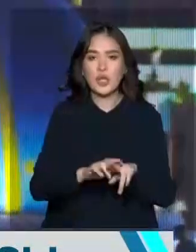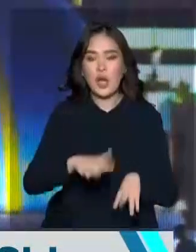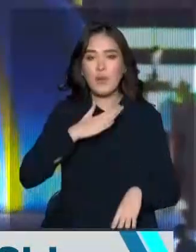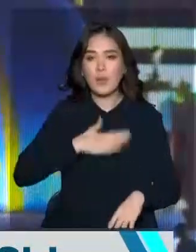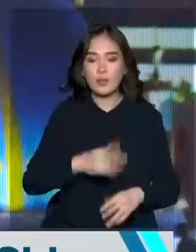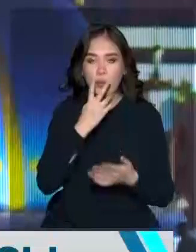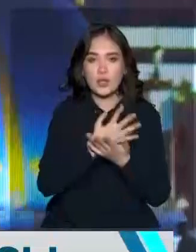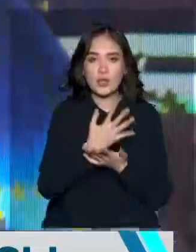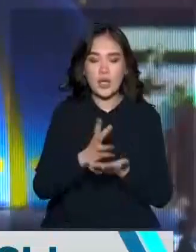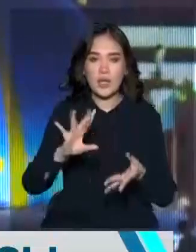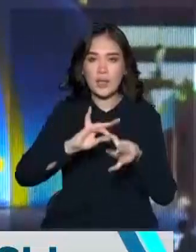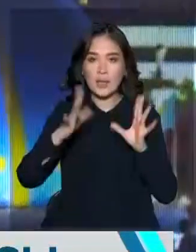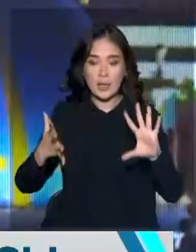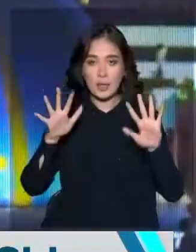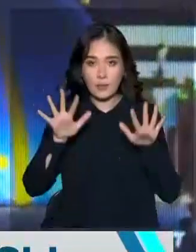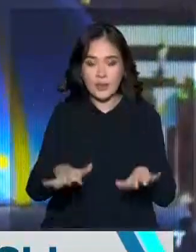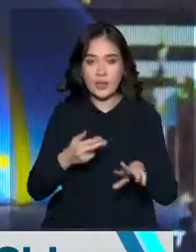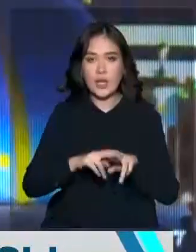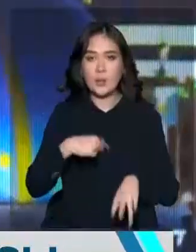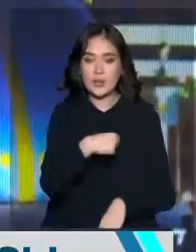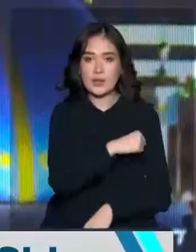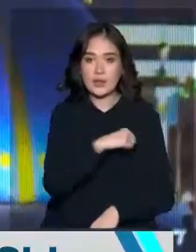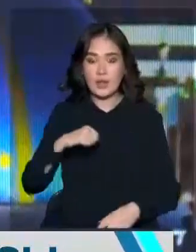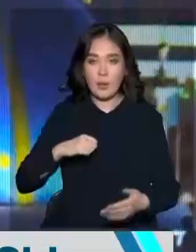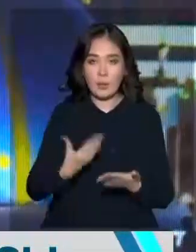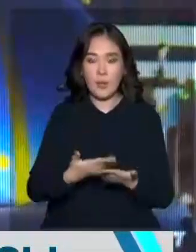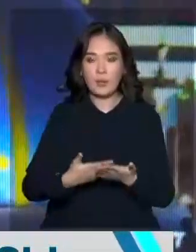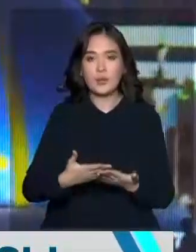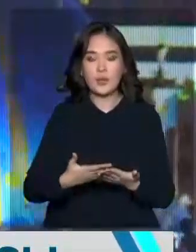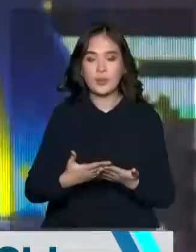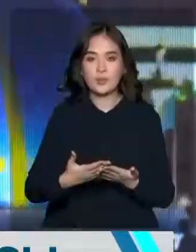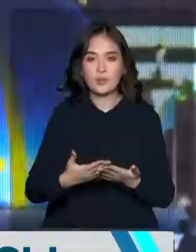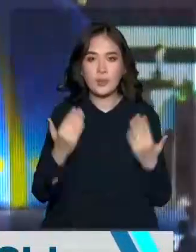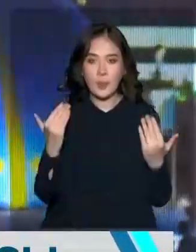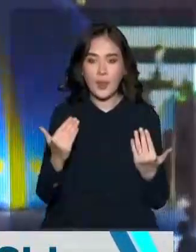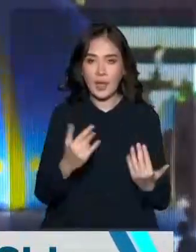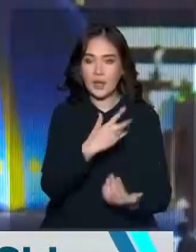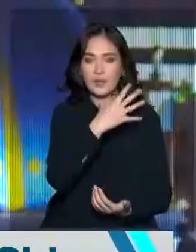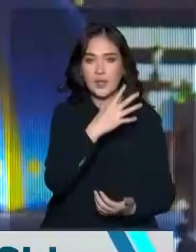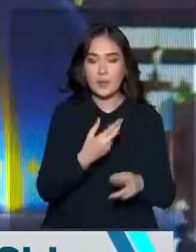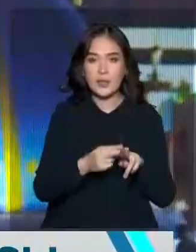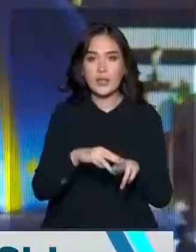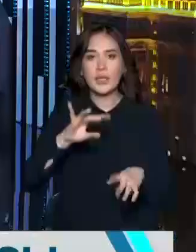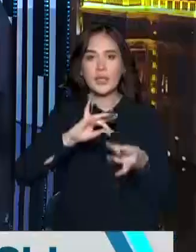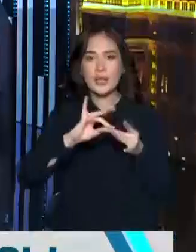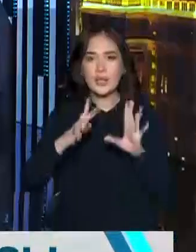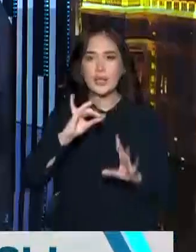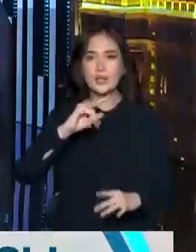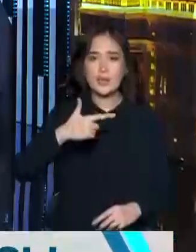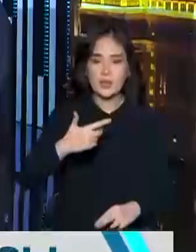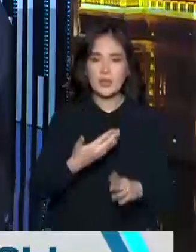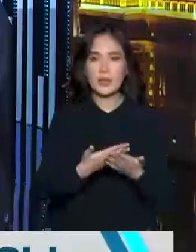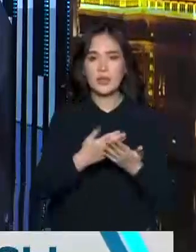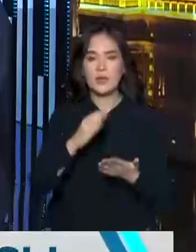құралдың бірі бұл әлеметтік желі. Енді мен өз басыма керетін болсам, дәлег әзіргі сәткездегі инстаграм, фейсбук, тикток